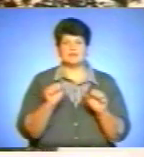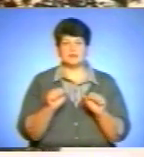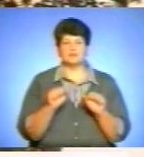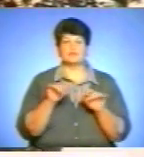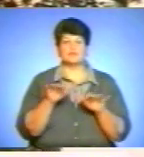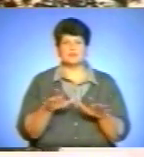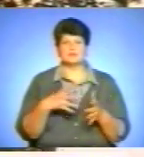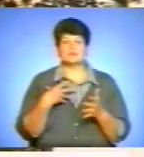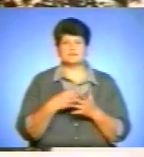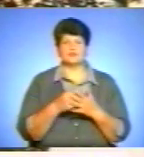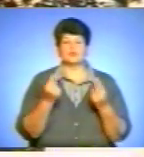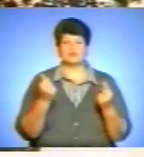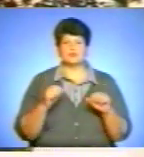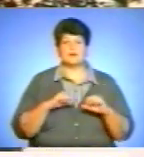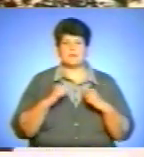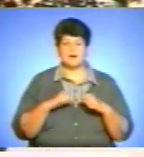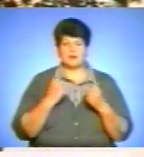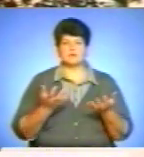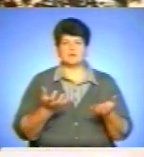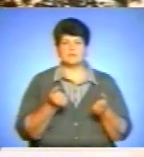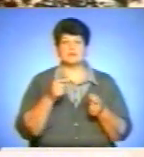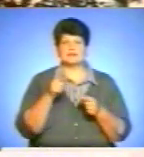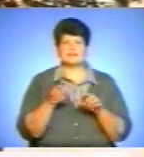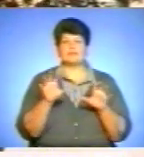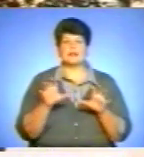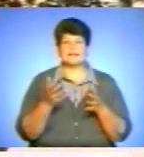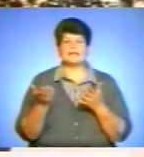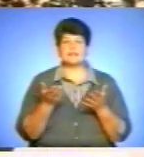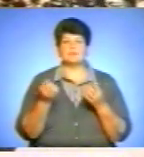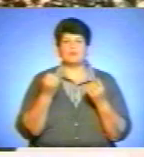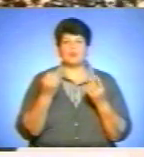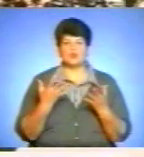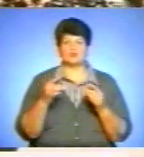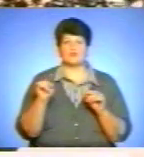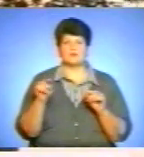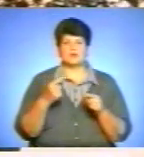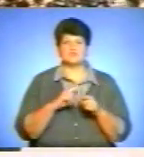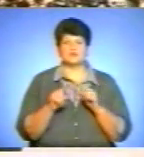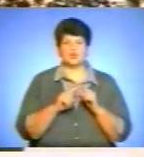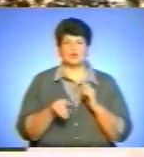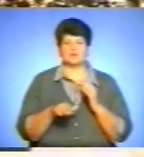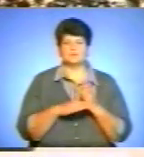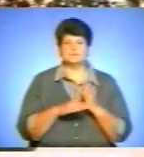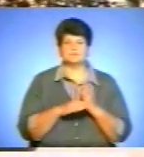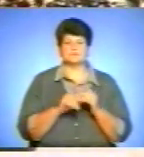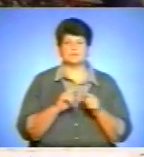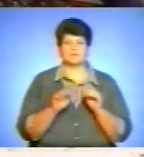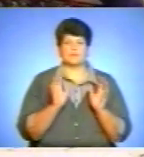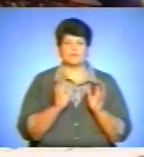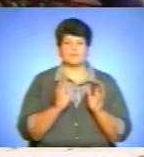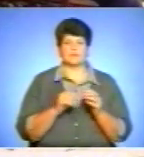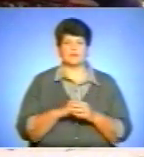там на свої кошти намагаємося утримати тих тварин, котрі просто вимагають швидкої опіки, швидкої якоїсь допомоги.